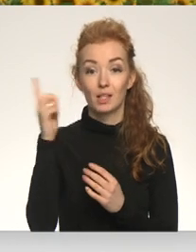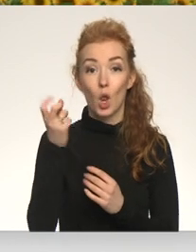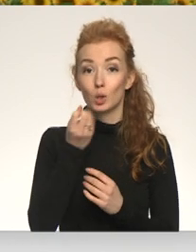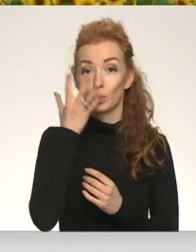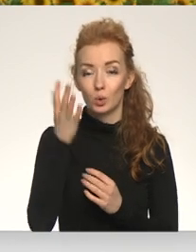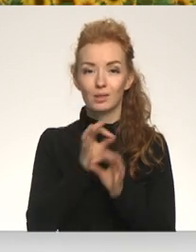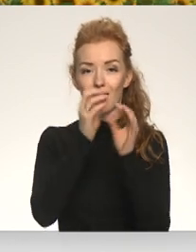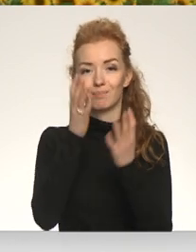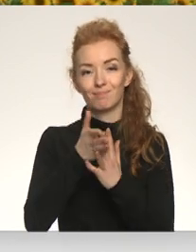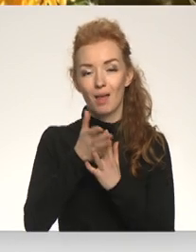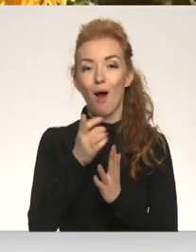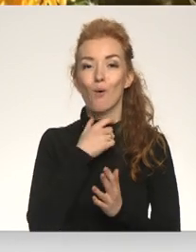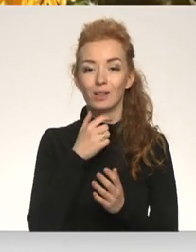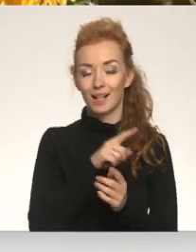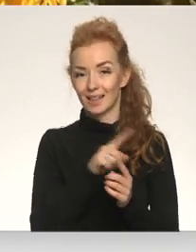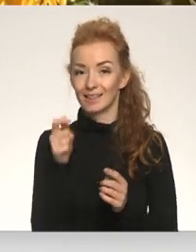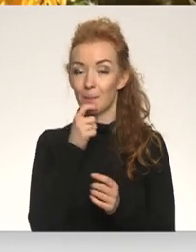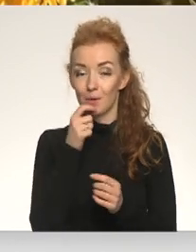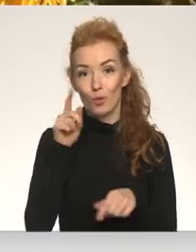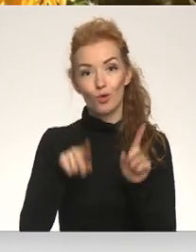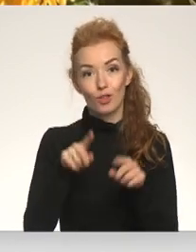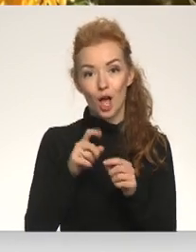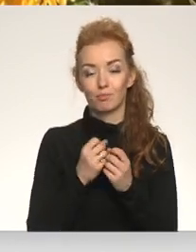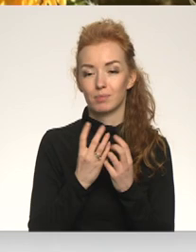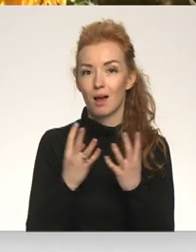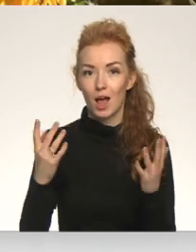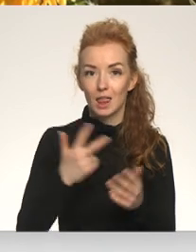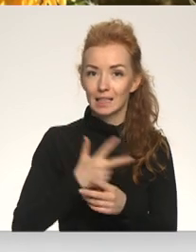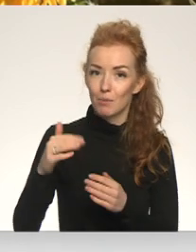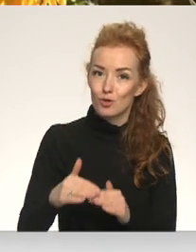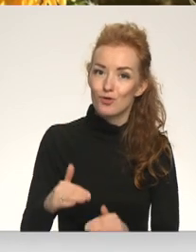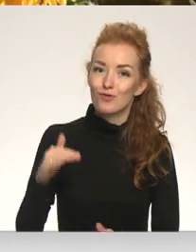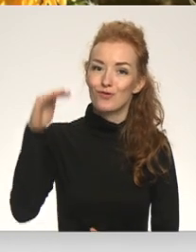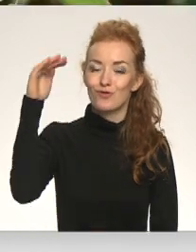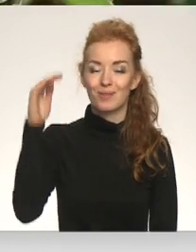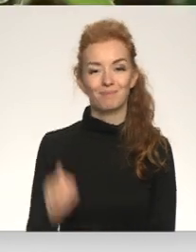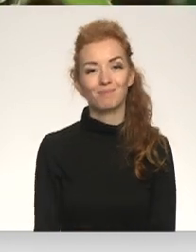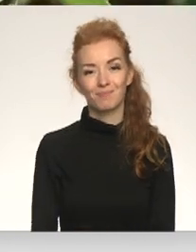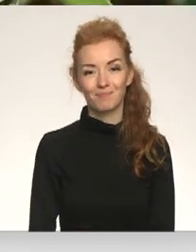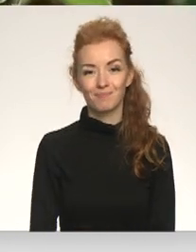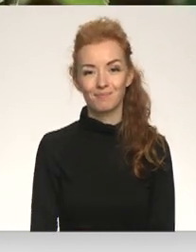zied augusta vīdūs septembrī un dažas šķiernes var pat izaugt vairāk nekā trīs metrus augstas. Dāca Siliņa Ārķi supe Vidzemes televīzija.